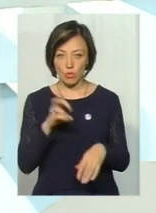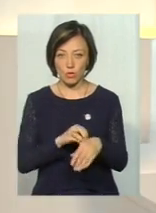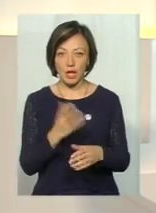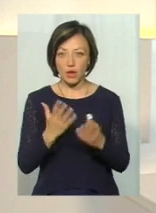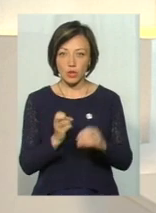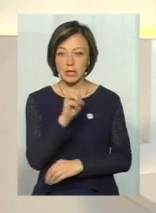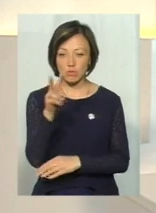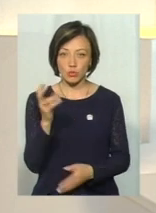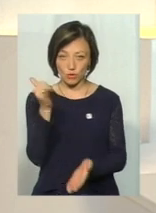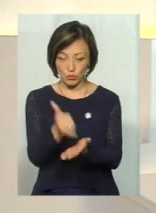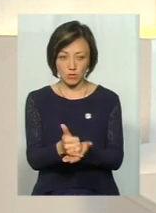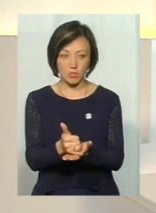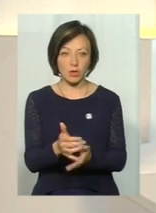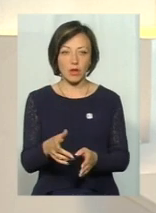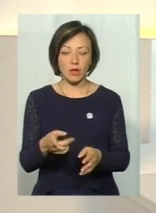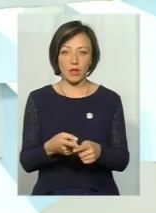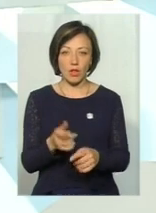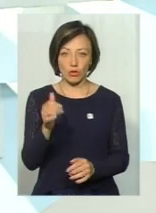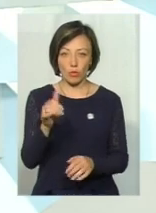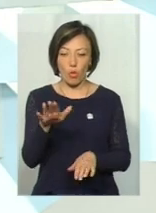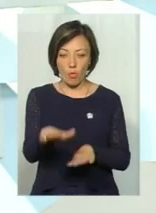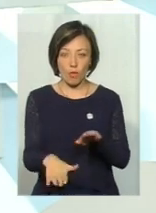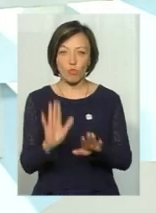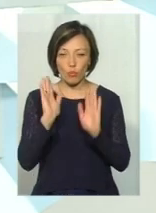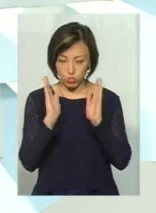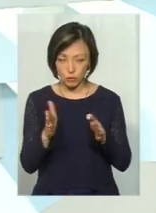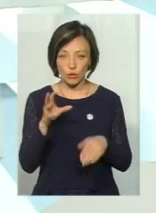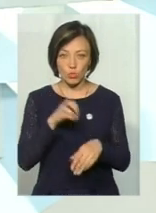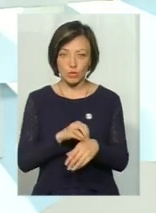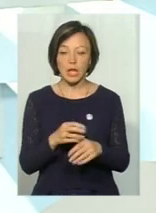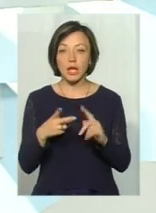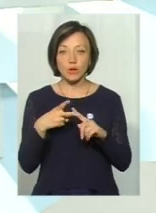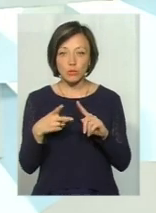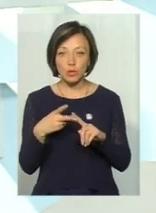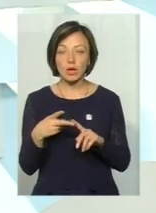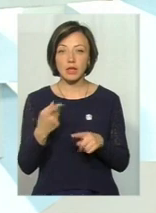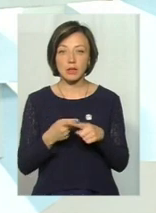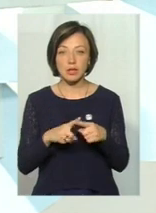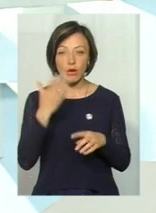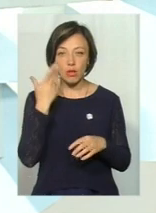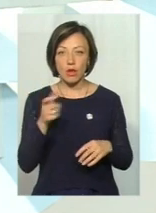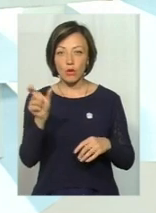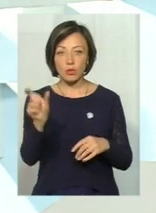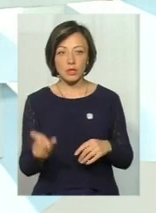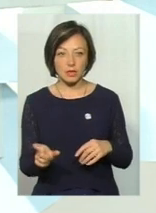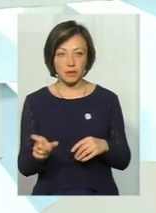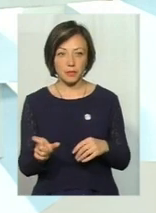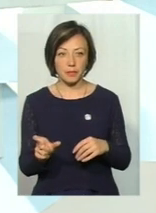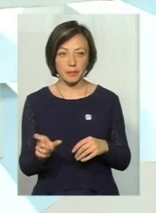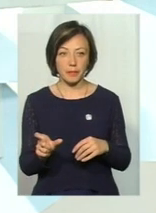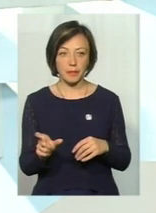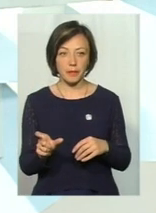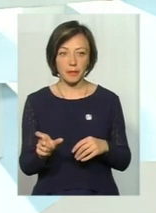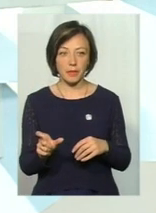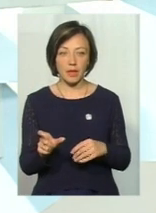на змію наступити, 100% буде? Так, буде укос. Ну, і друге – це коли людина заходить в